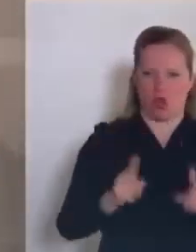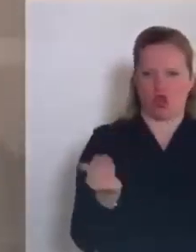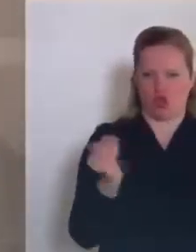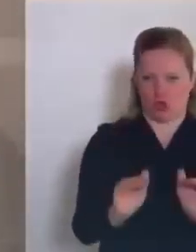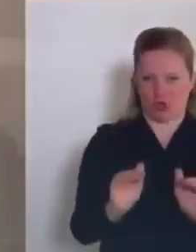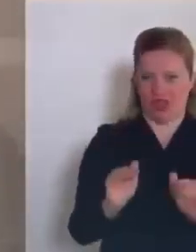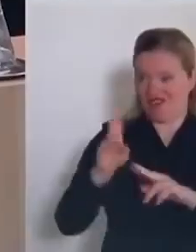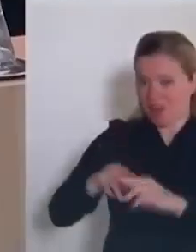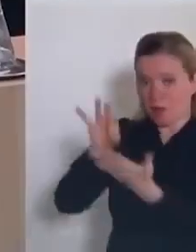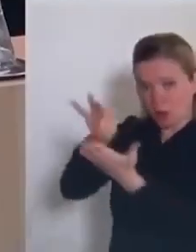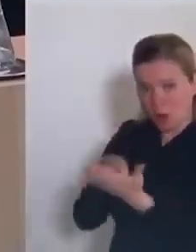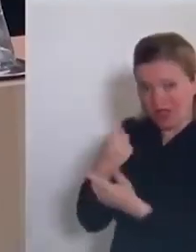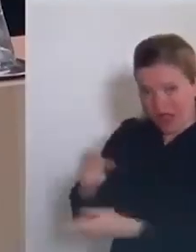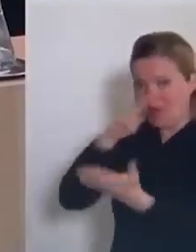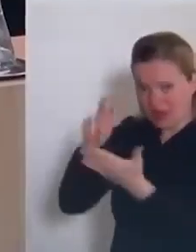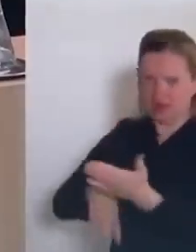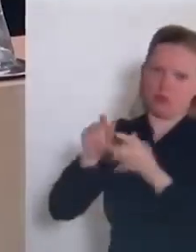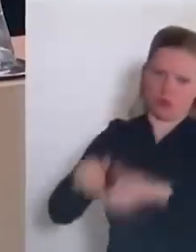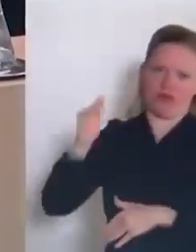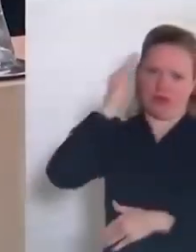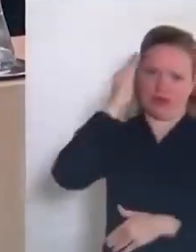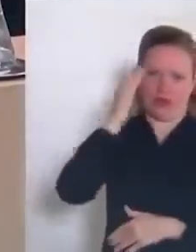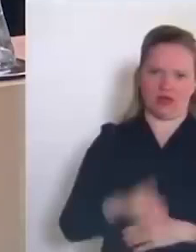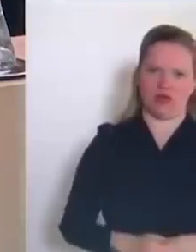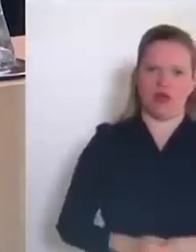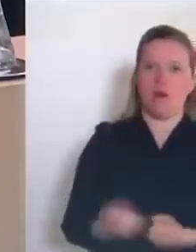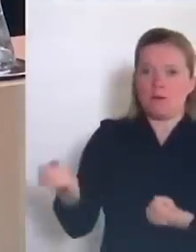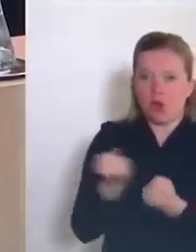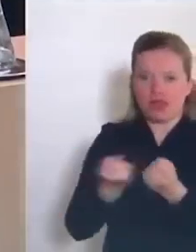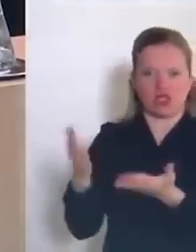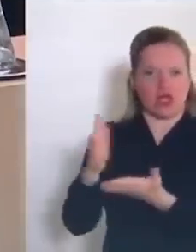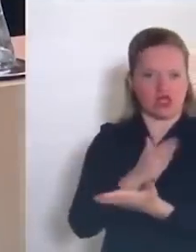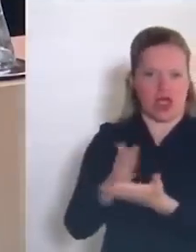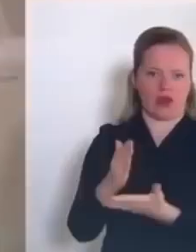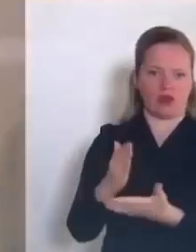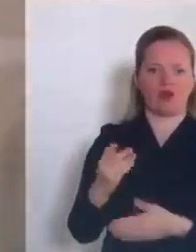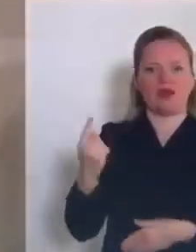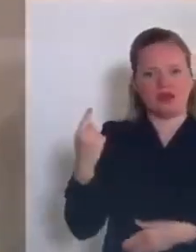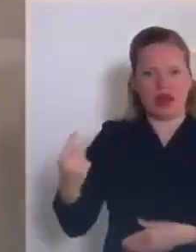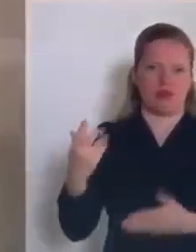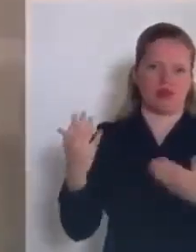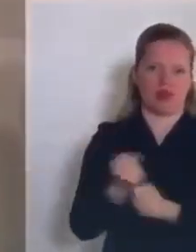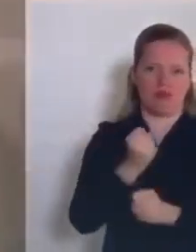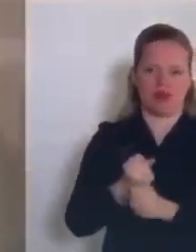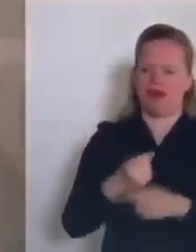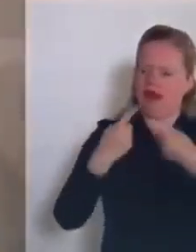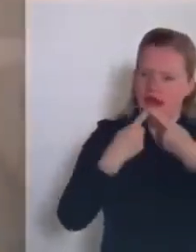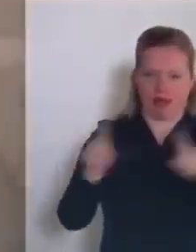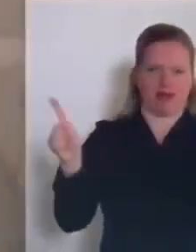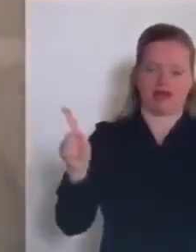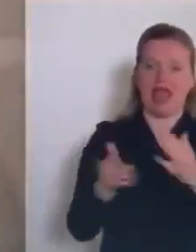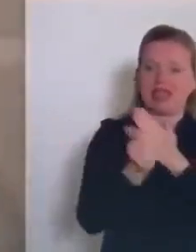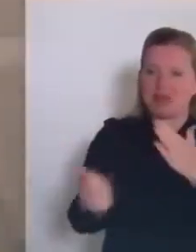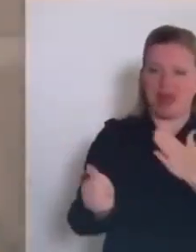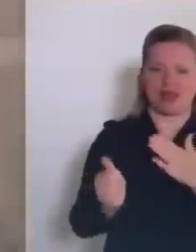gruppi di persone più vulnerabili. Se leggeste i protocolli, allora lo sapreste. Questo vuol dire che la decisione politica che qui è stata presa è